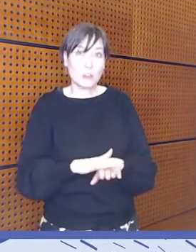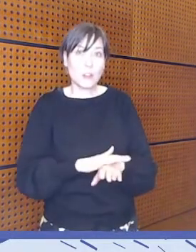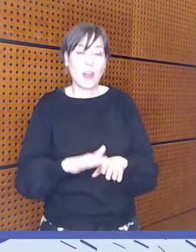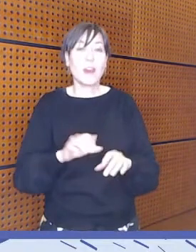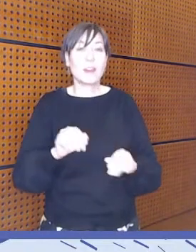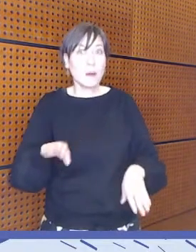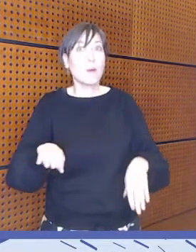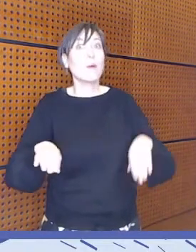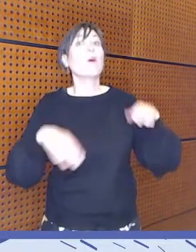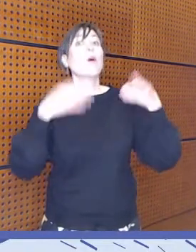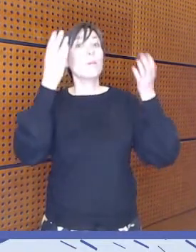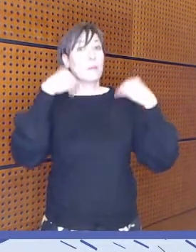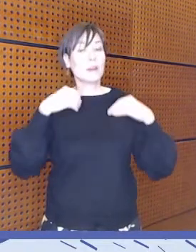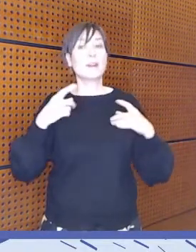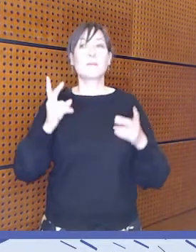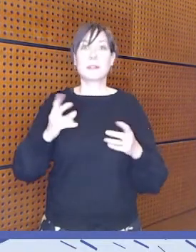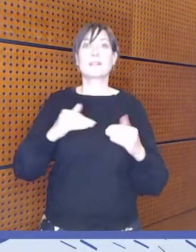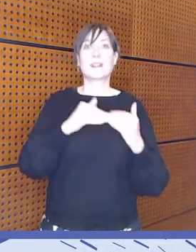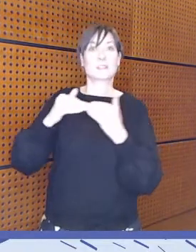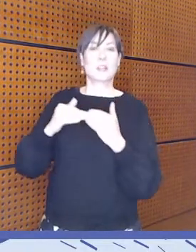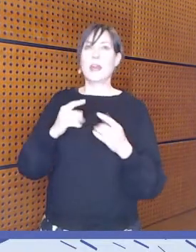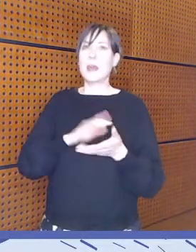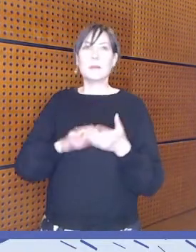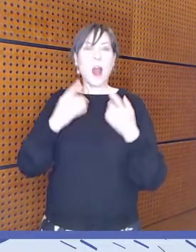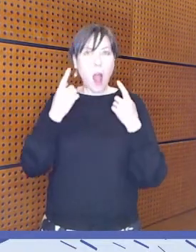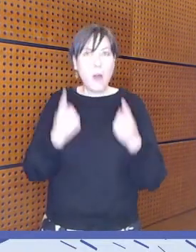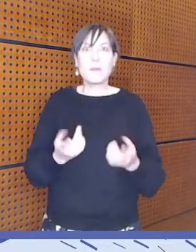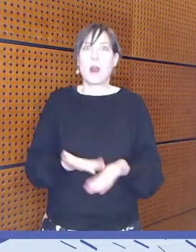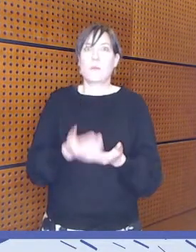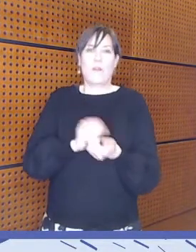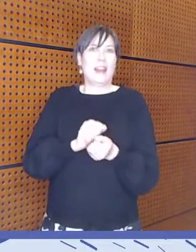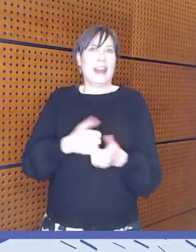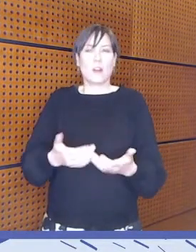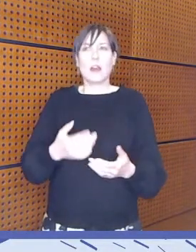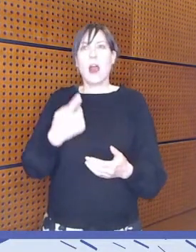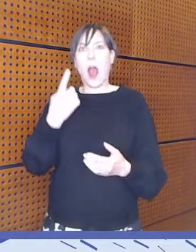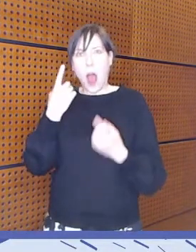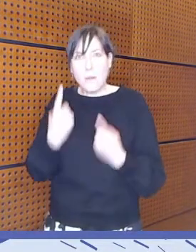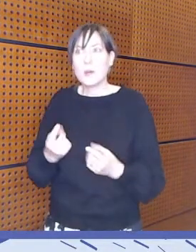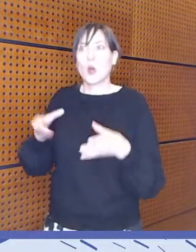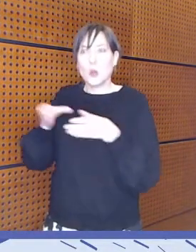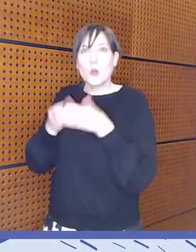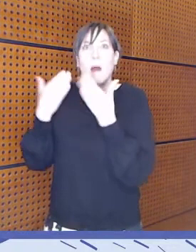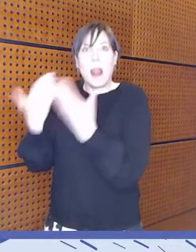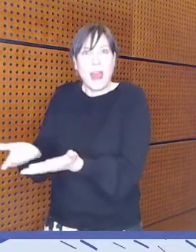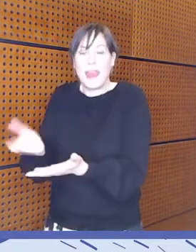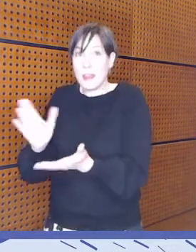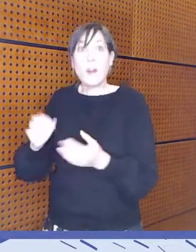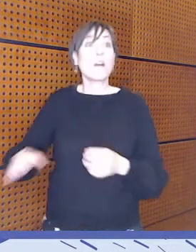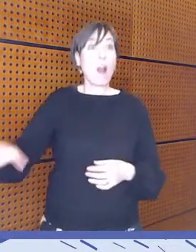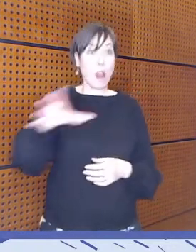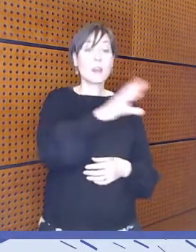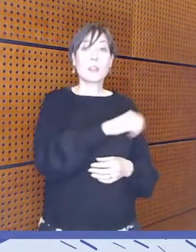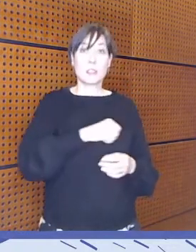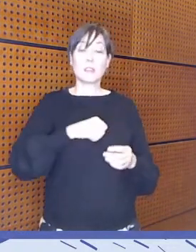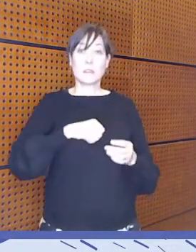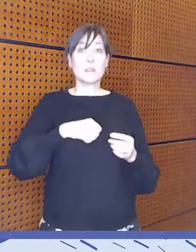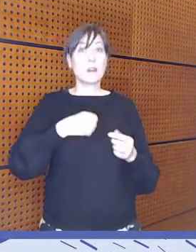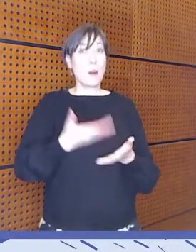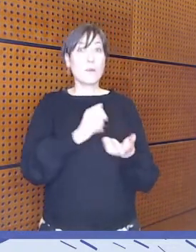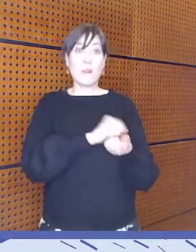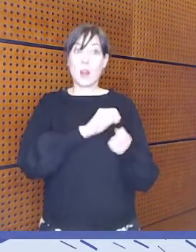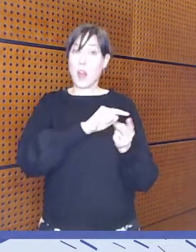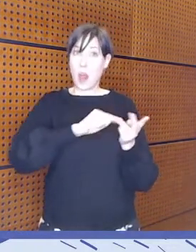lähtisi sieltä. Ja nämä eivät ole mitään erityisiä apuvälineitä jollekin erityiselle ryhmälle, vaan ne ovat ihan meidän kaikkien tämän